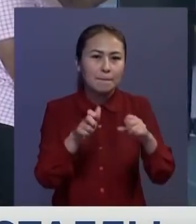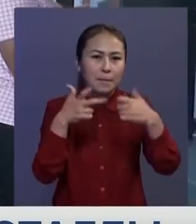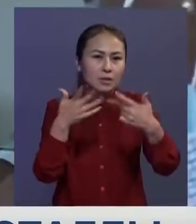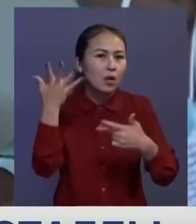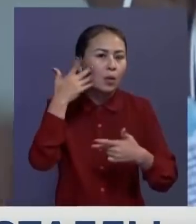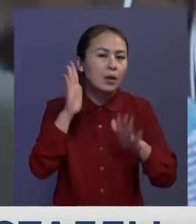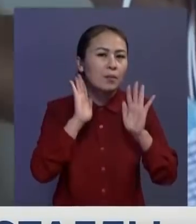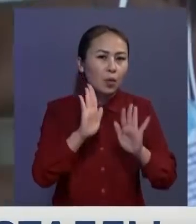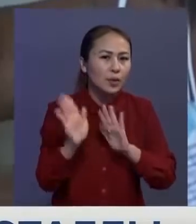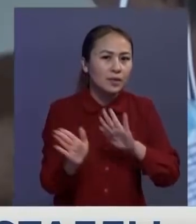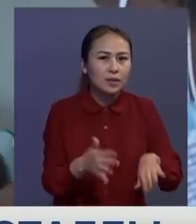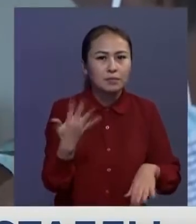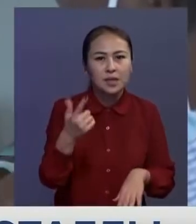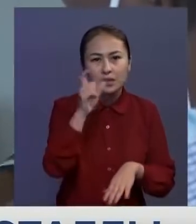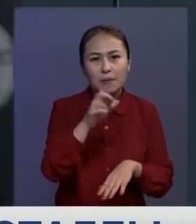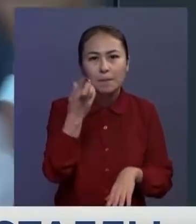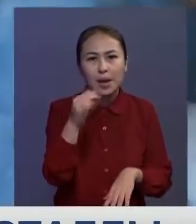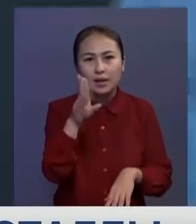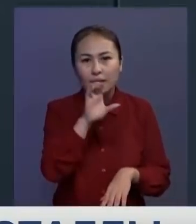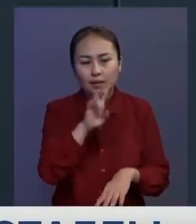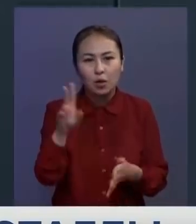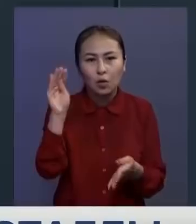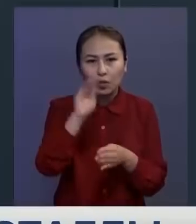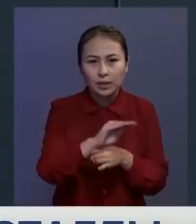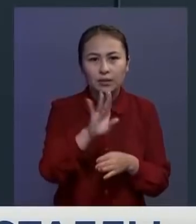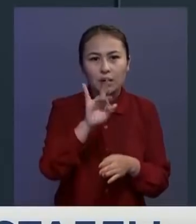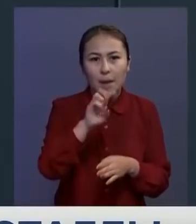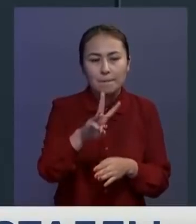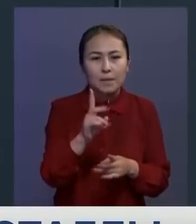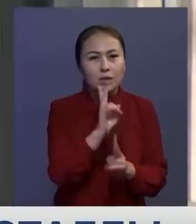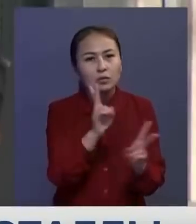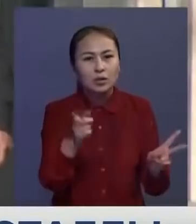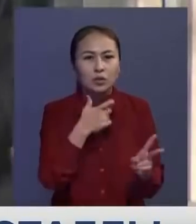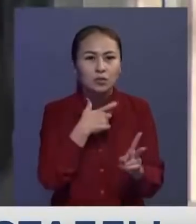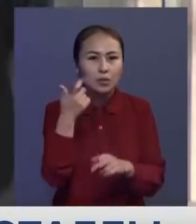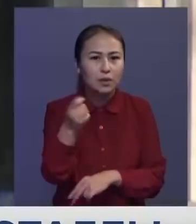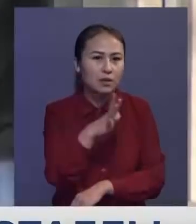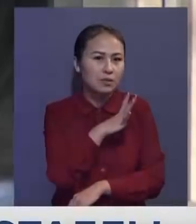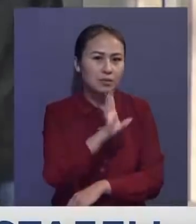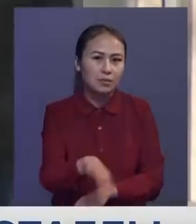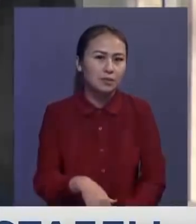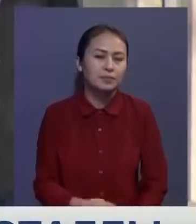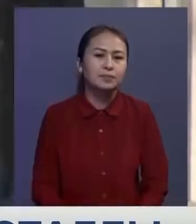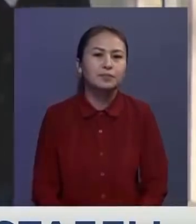барысында көрсетілді. Оғын сәйкес бес адам Байденді ғолдаса Трампқа бірдебір сайлаушы дауыз бермеген.